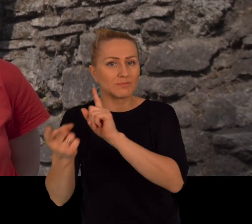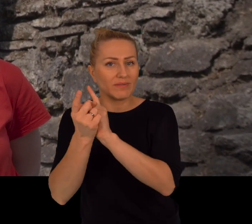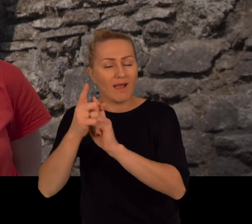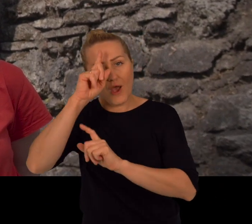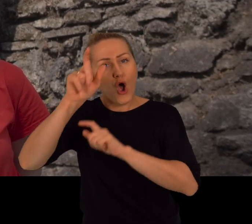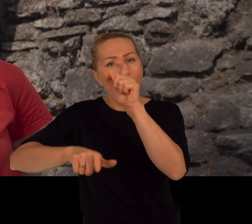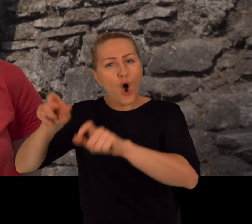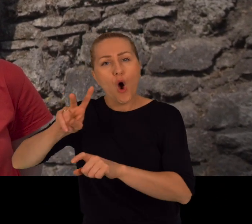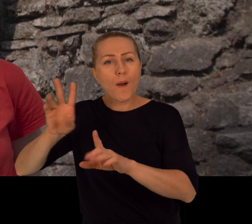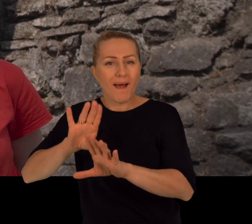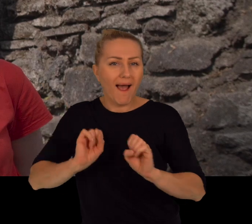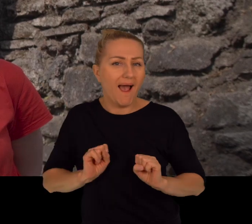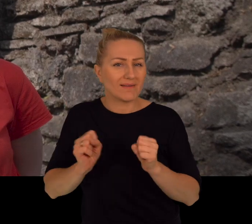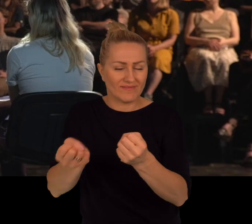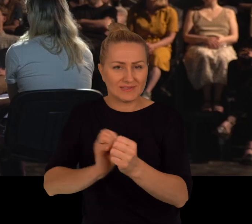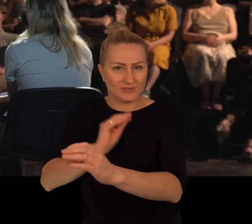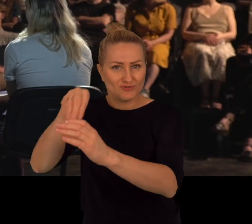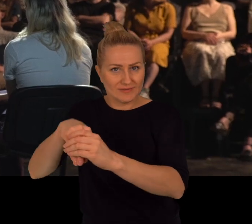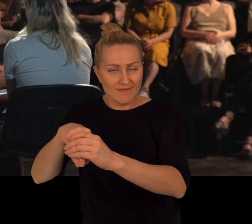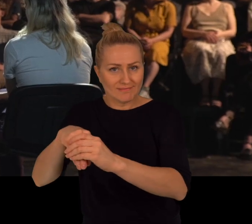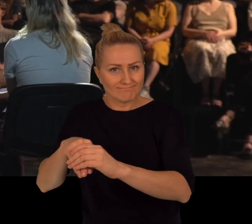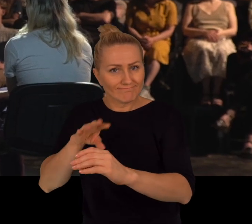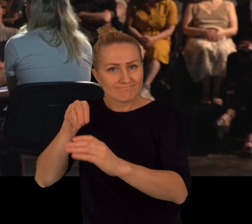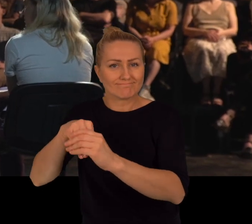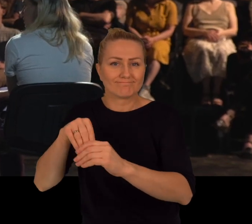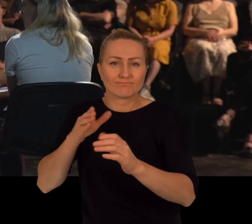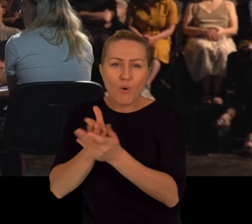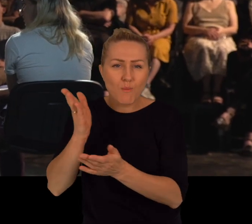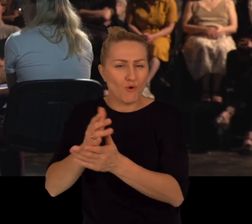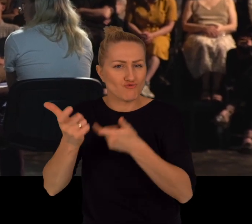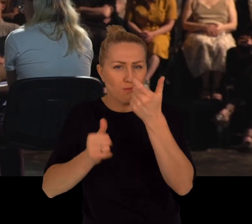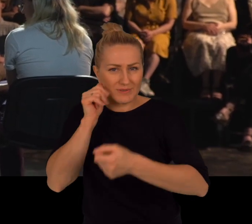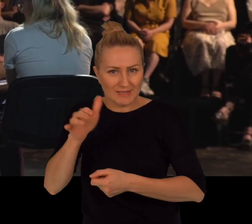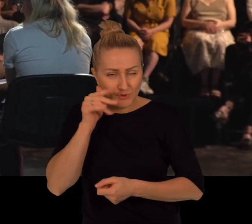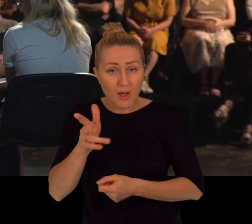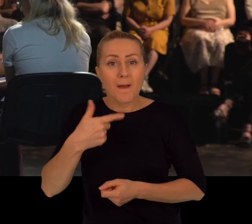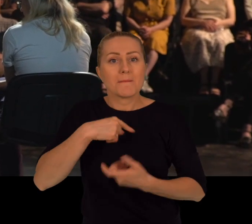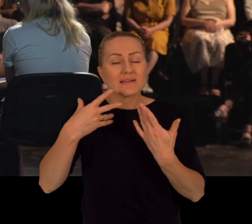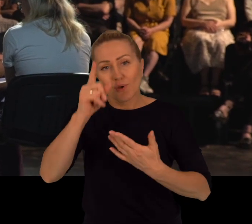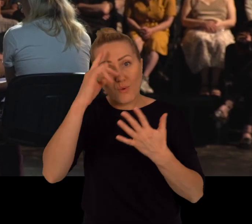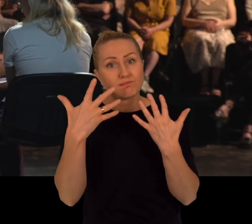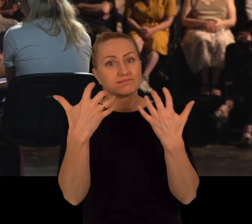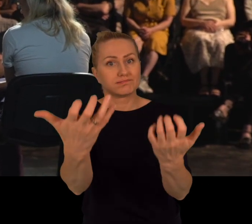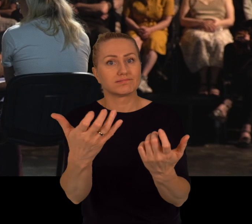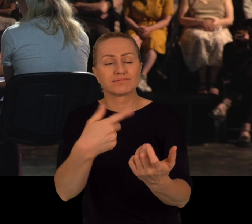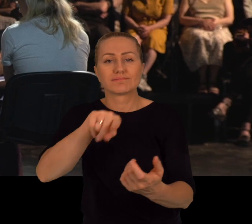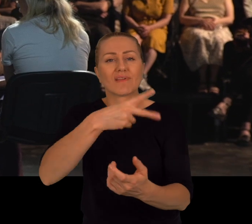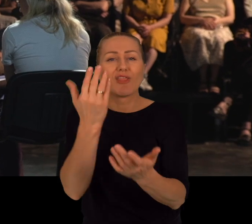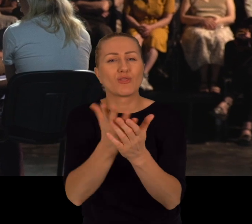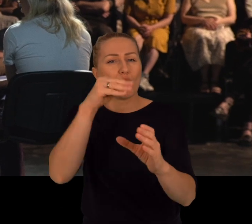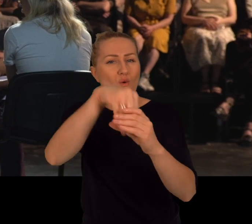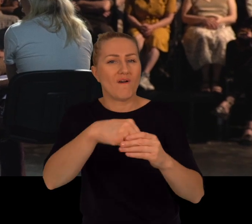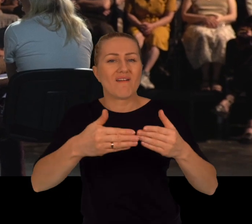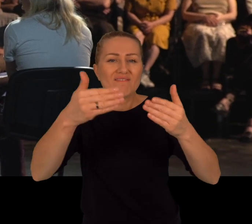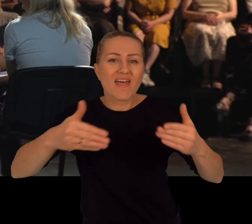osobami aktywistycznie zaangażowanymi na co dzień w działania pomocowe. Chcemy, żeby publiczność wyszła z